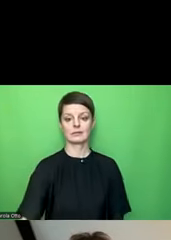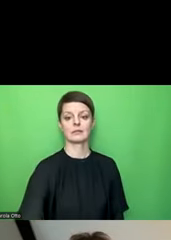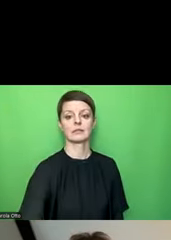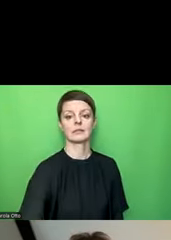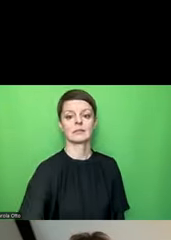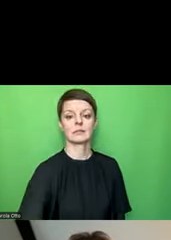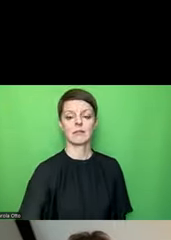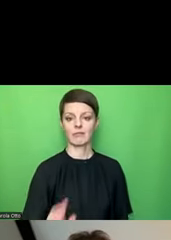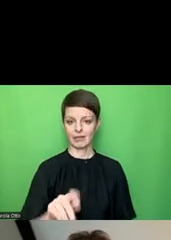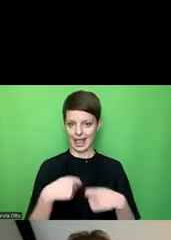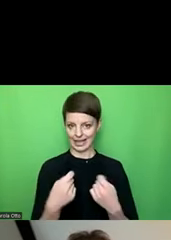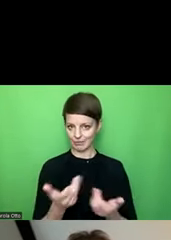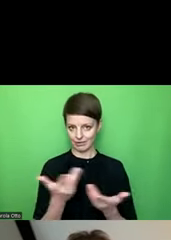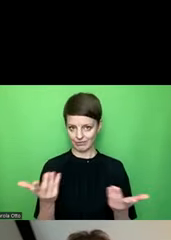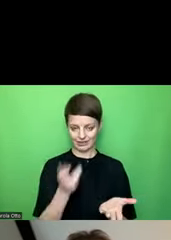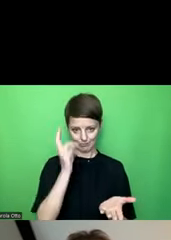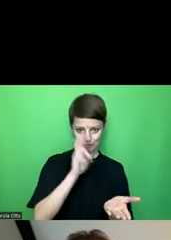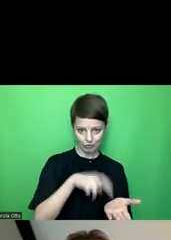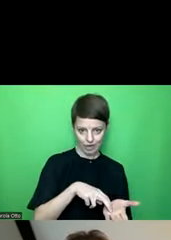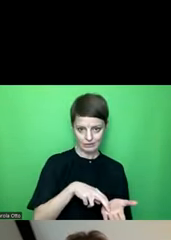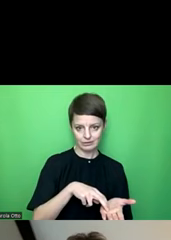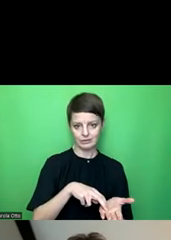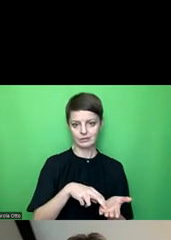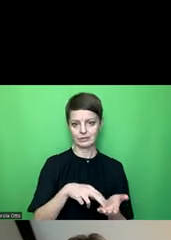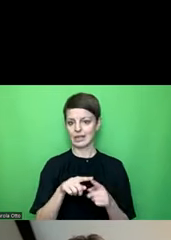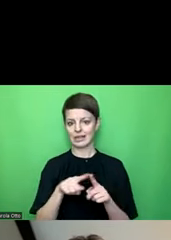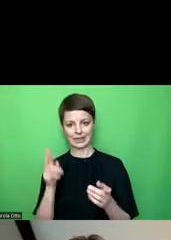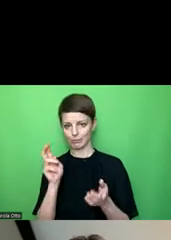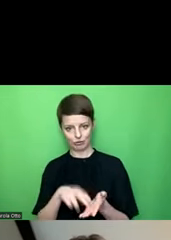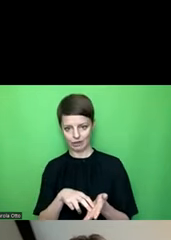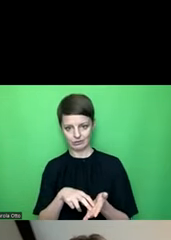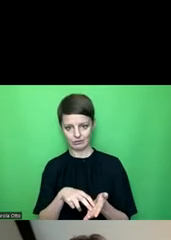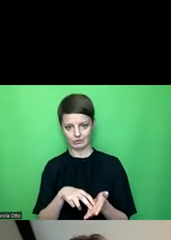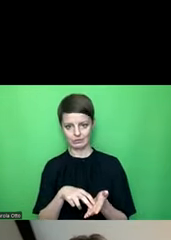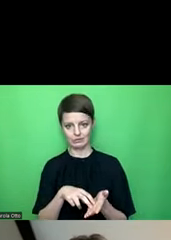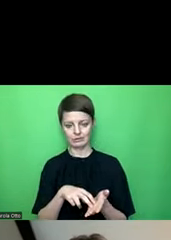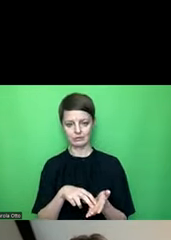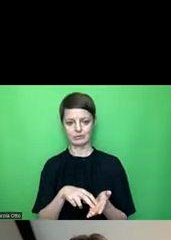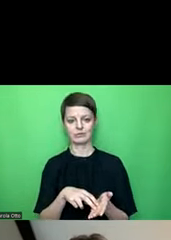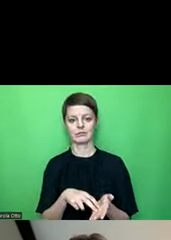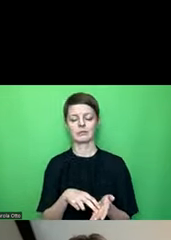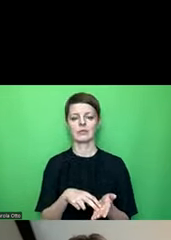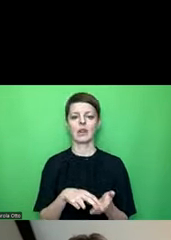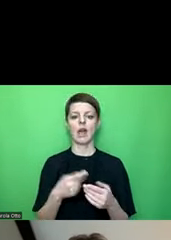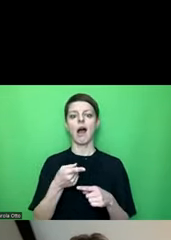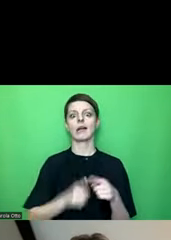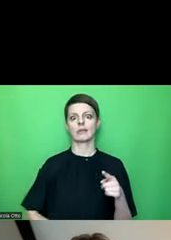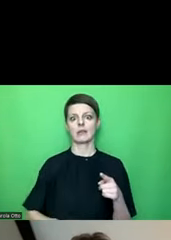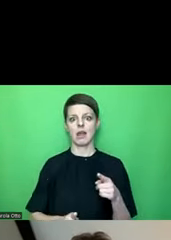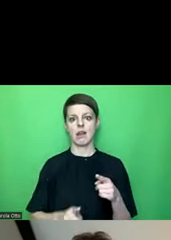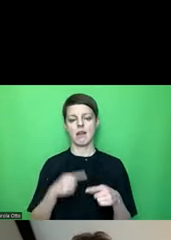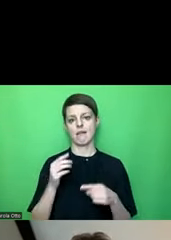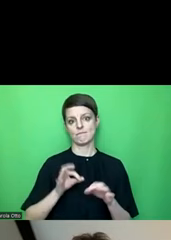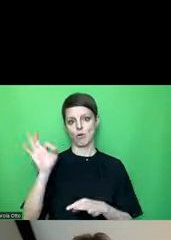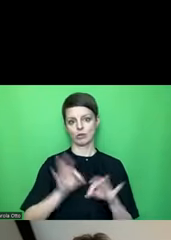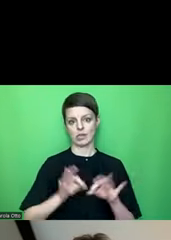Ergebnis, also bestanden oder nicht bestanden und hier Anteil in Prozent,